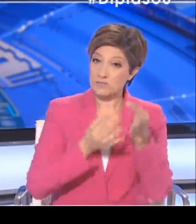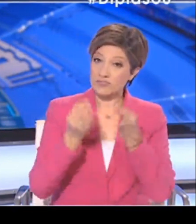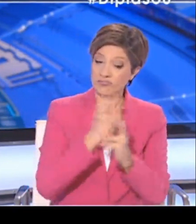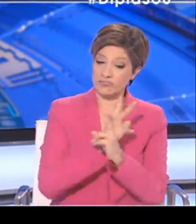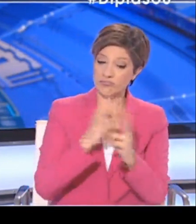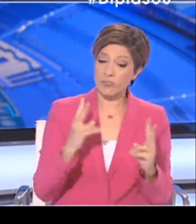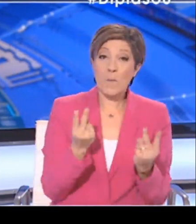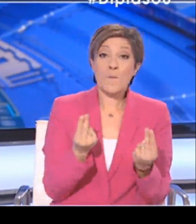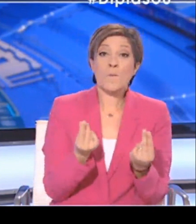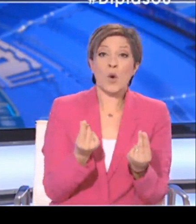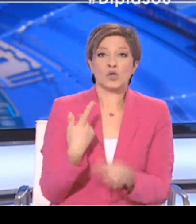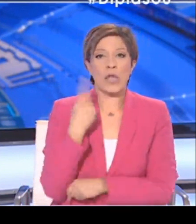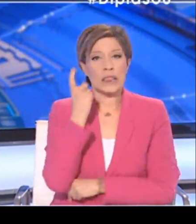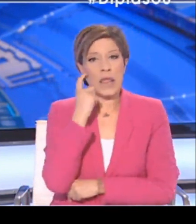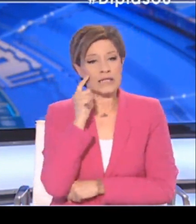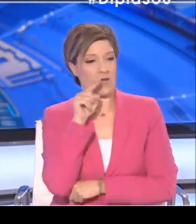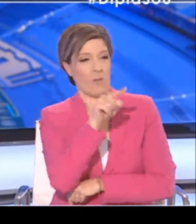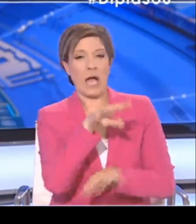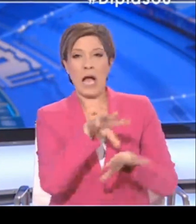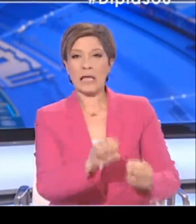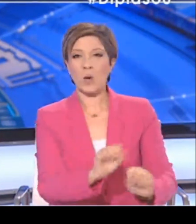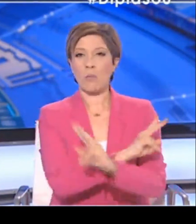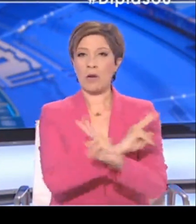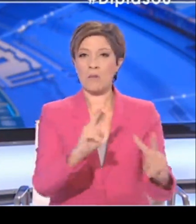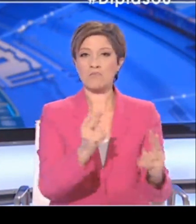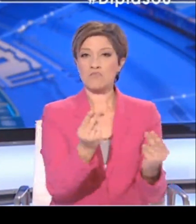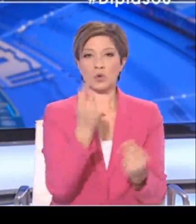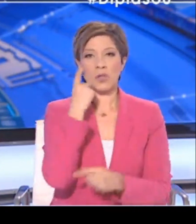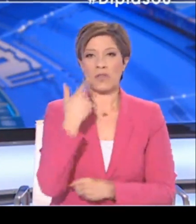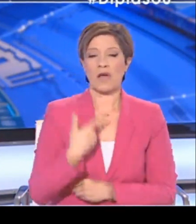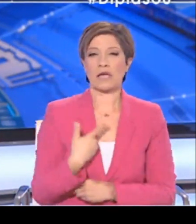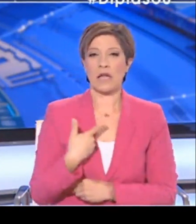διευκρινίσετε με ποιο τρόπο θα εξακριβώσουμε αυτή την επιδημιολογική εικόνα.